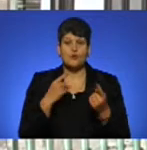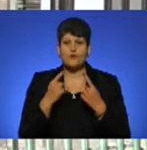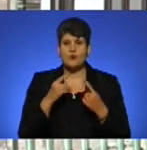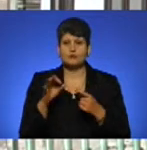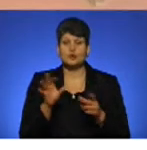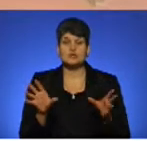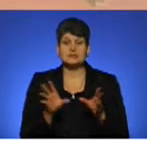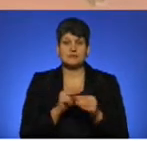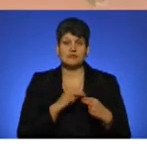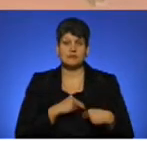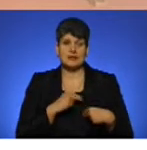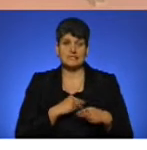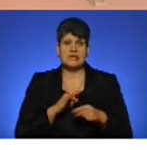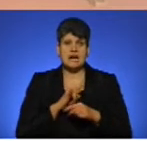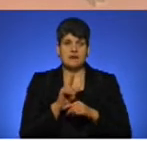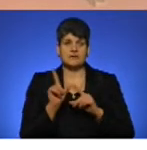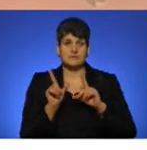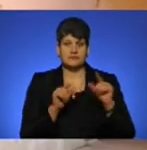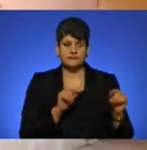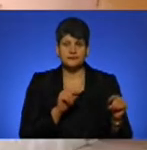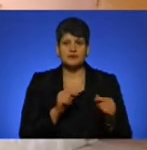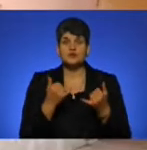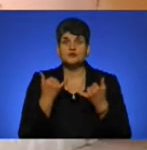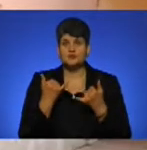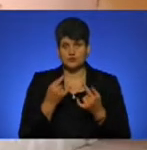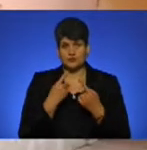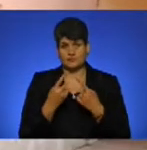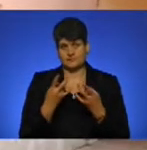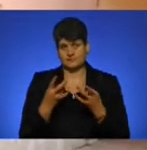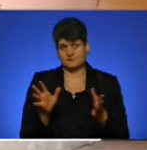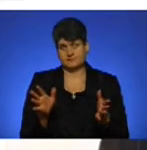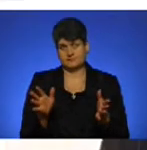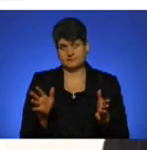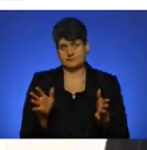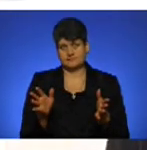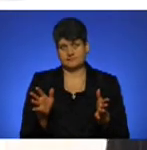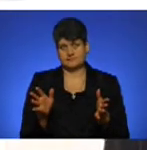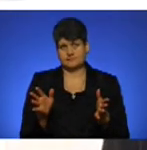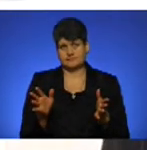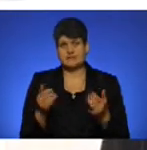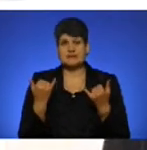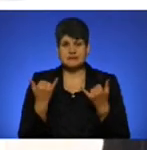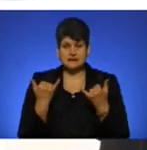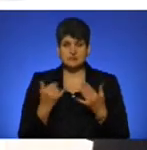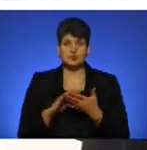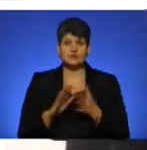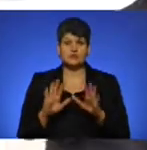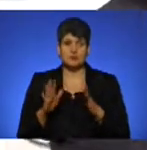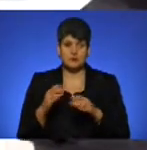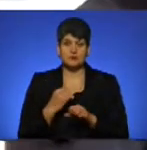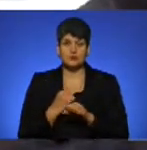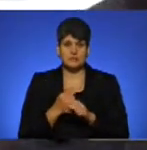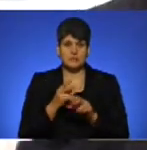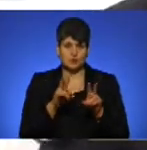про співпрацю з авіаперевізниками рівня Ryanair сьогодні не доводиться. Фізично зараз на даний момент це робити з